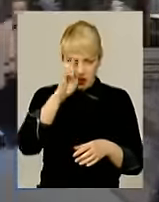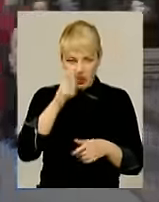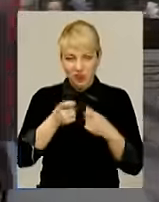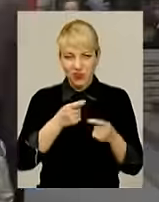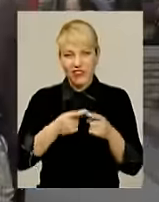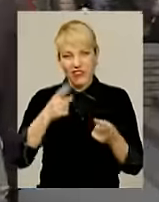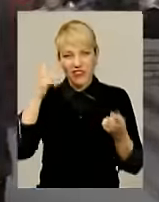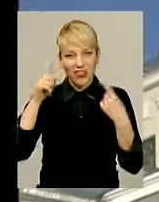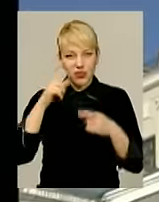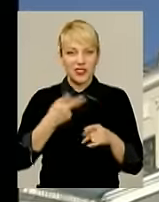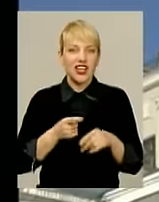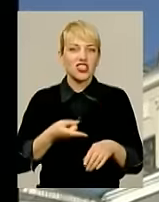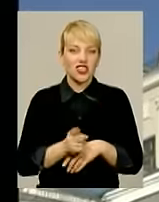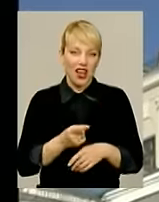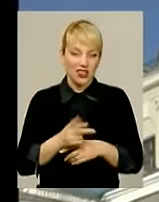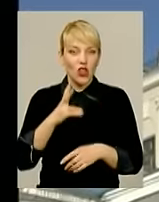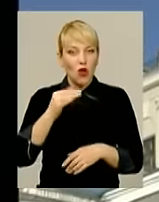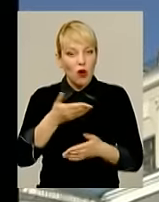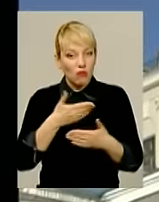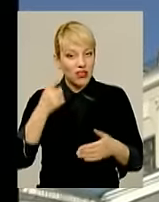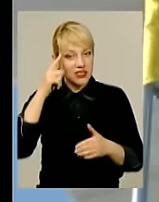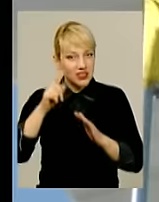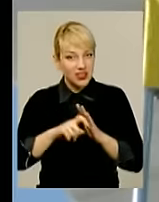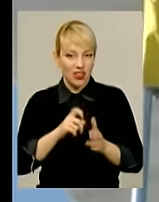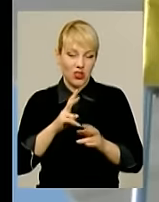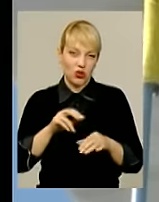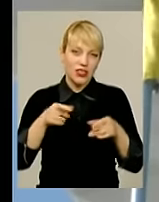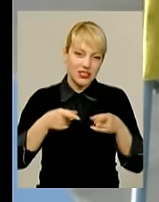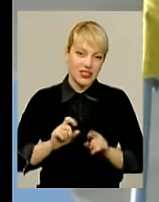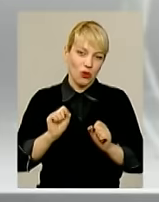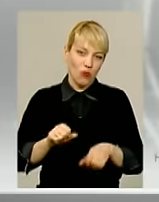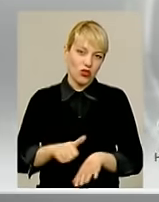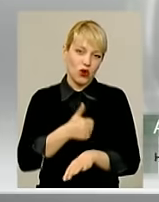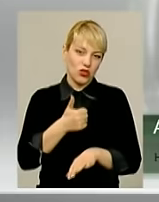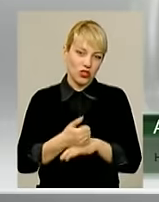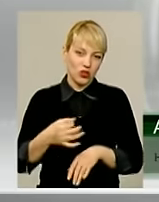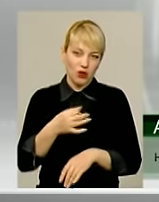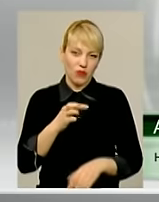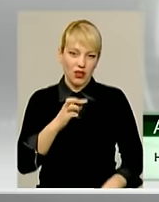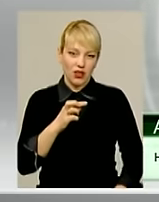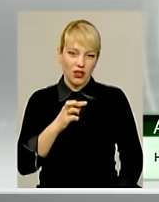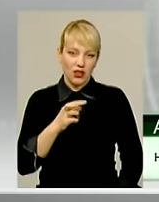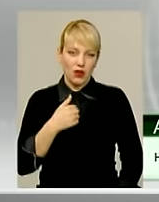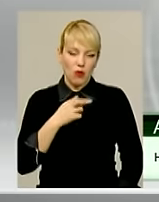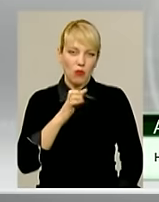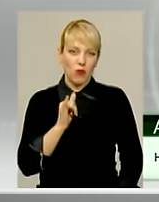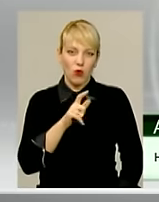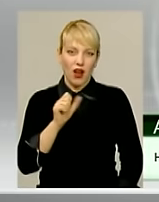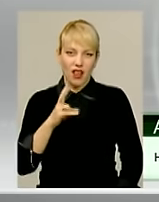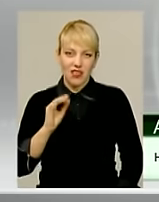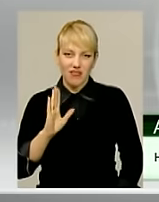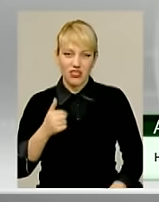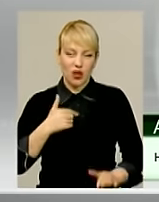Та разом з жартами ми ще дізналися, хто ж дійсно може очолити область. Буханєвича пропонували, Івашчука